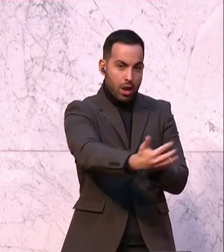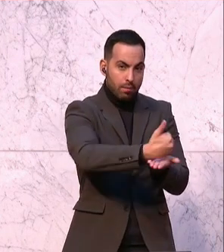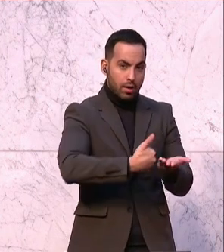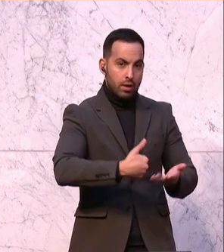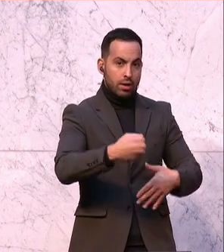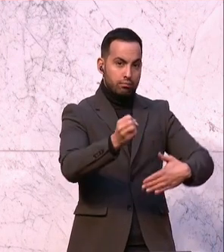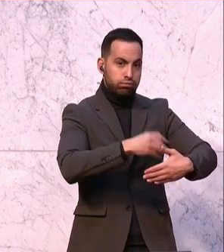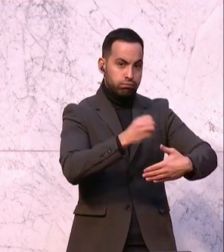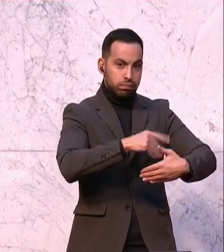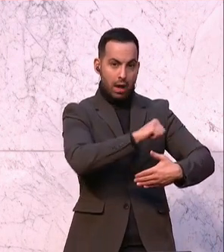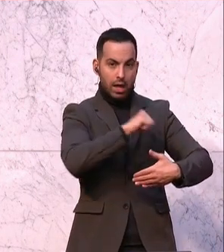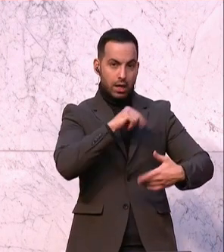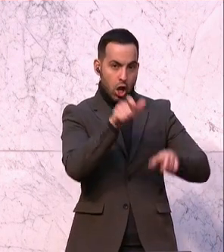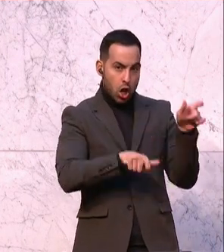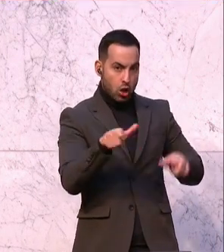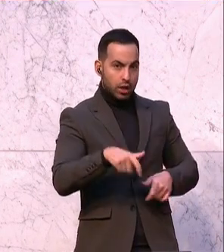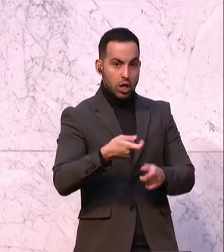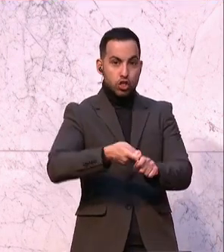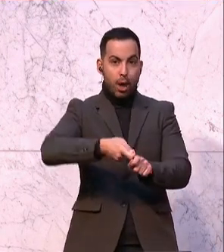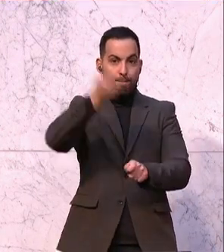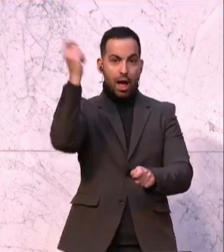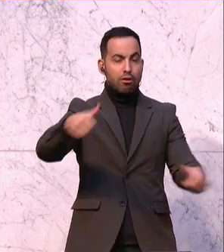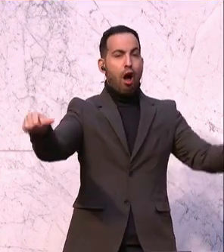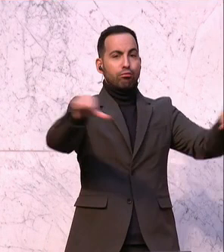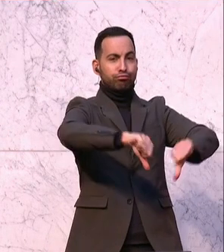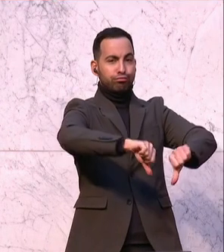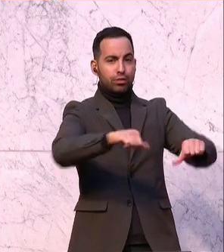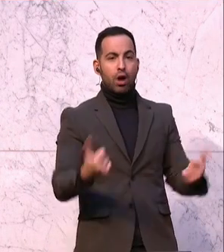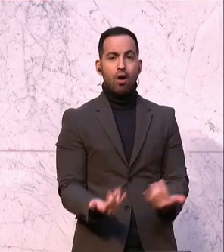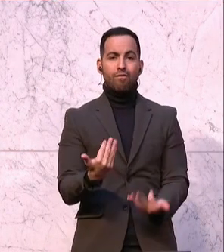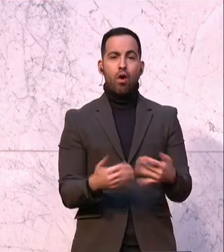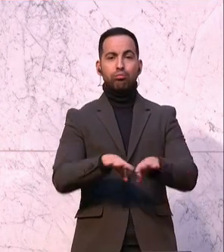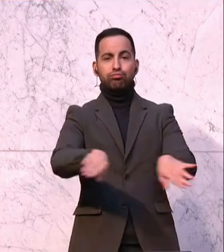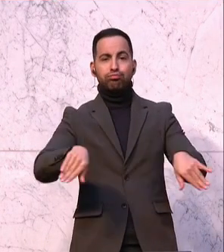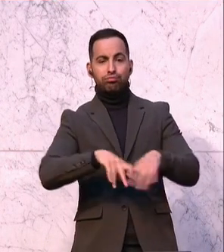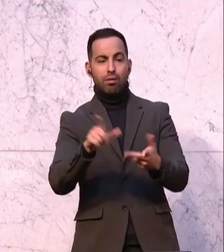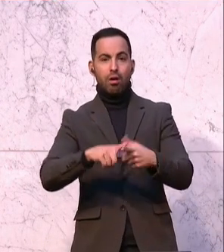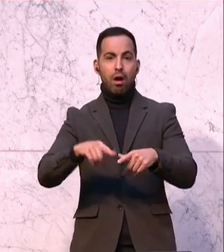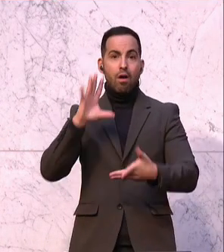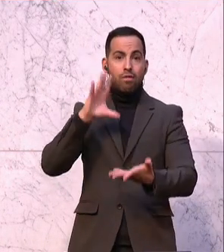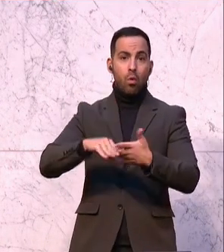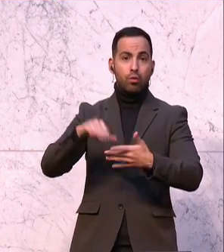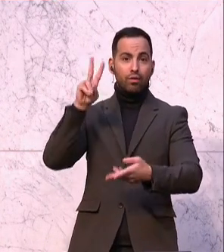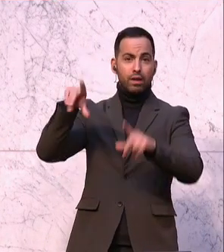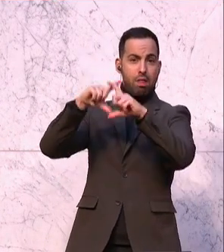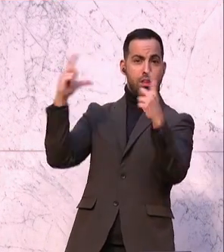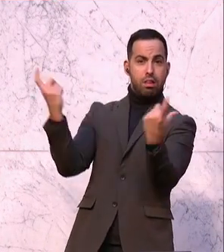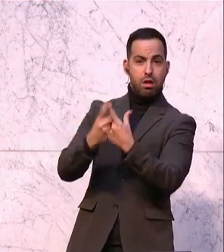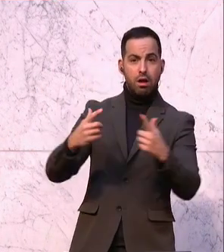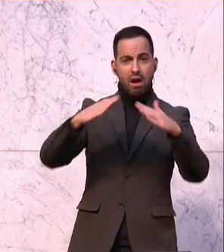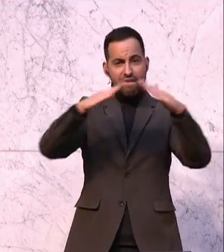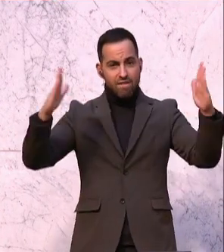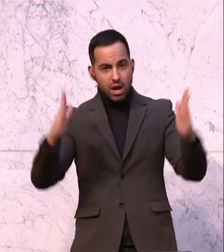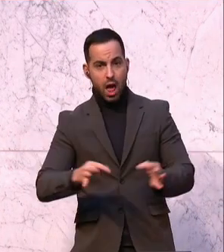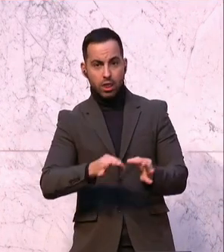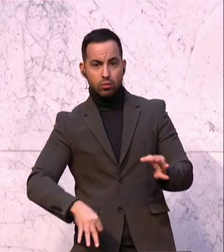worden ist für die eigenen Leute. Es ist ja nachher nicht nur der Champagner gezahlt worden, der Wörnbühl gezahlt worden, die Penthouse-Wohnung in Wien gezahlt worden, die Villa in Niederösterreich